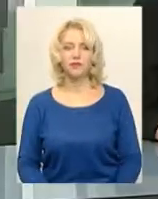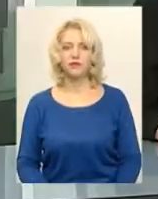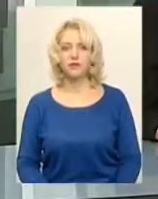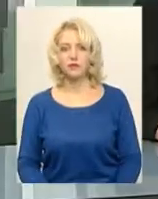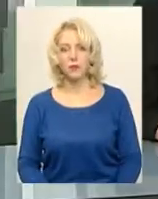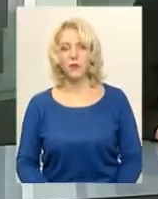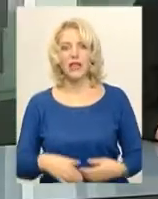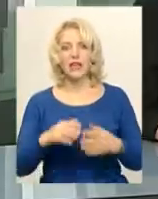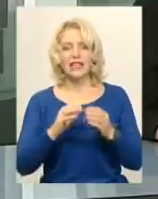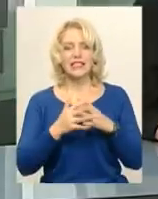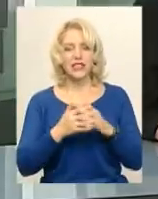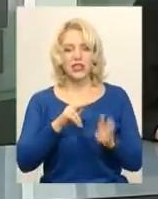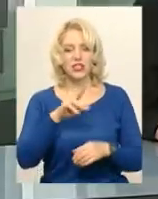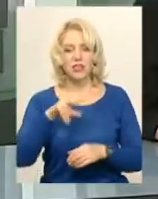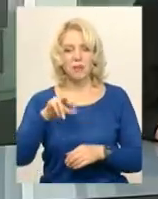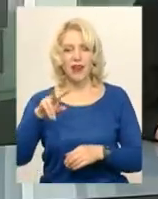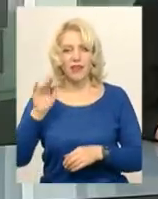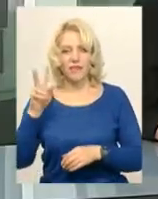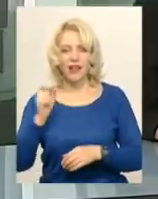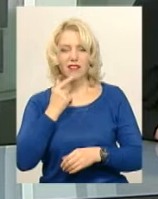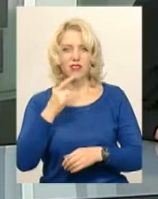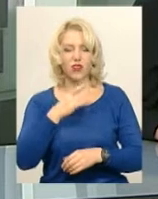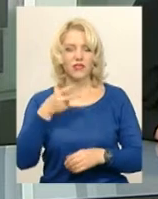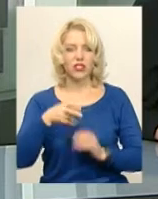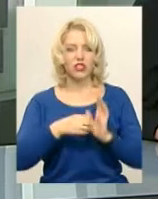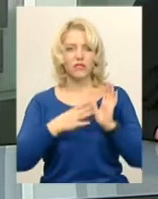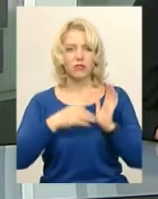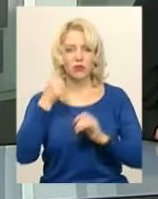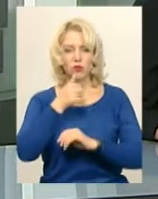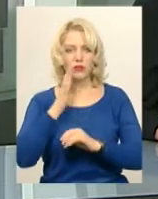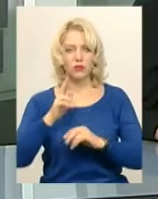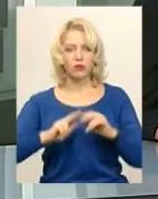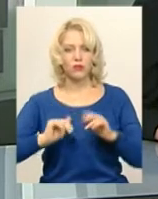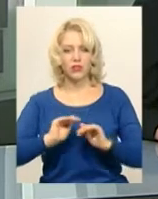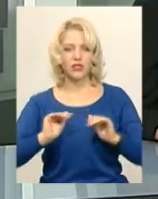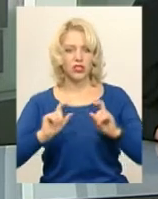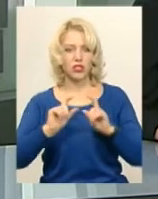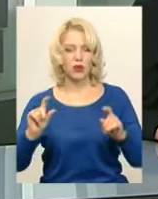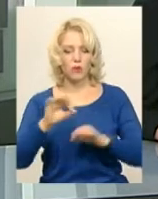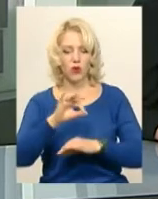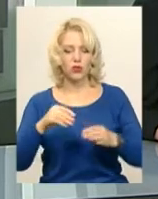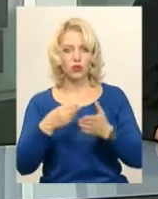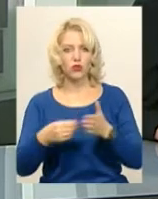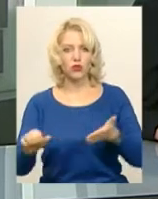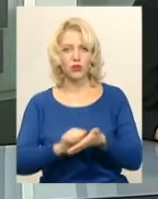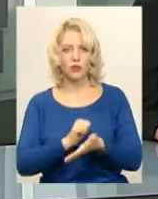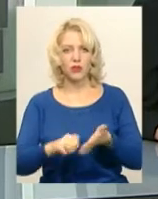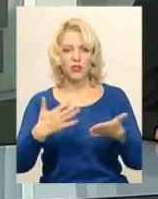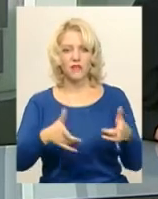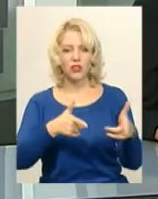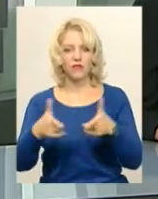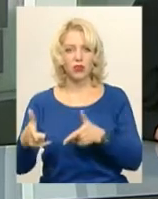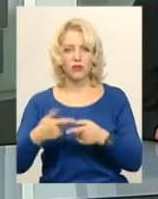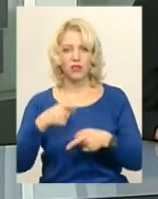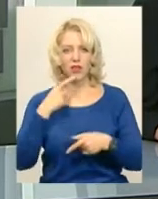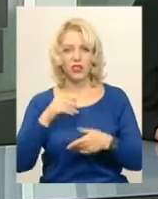У селі Чепелівка Красилівського району у 2019-му будуватимуть дитячий садок. Проєктно-кошторисна документація вже виготовлена,